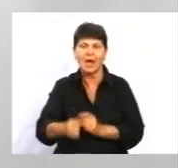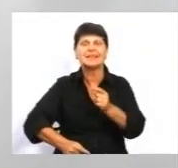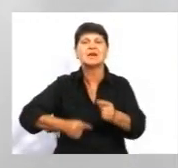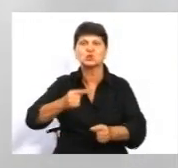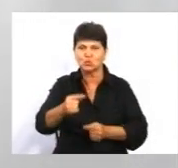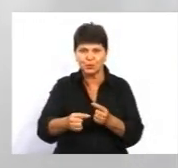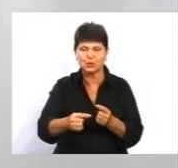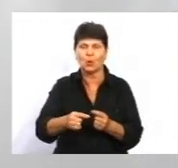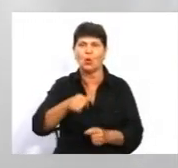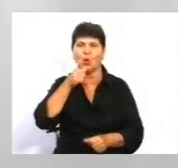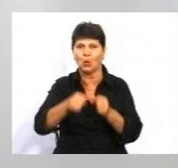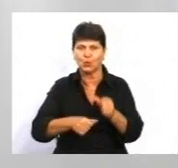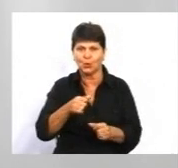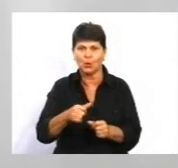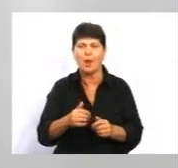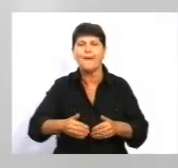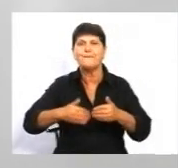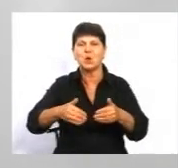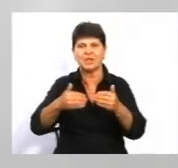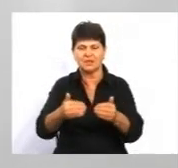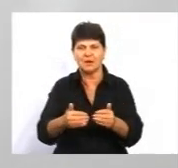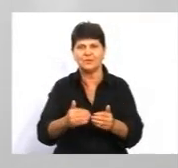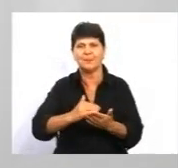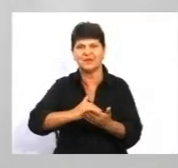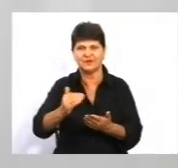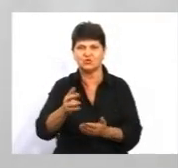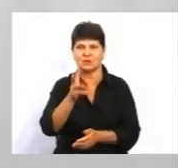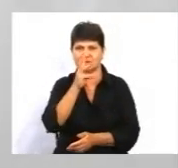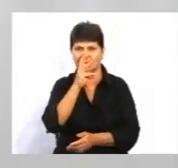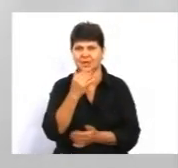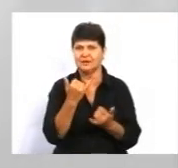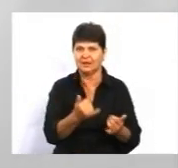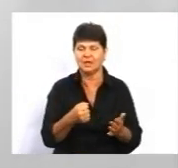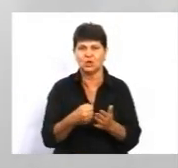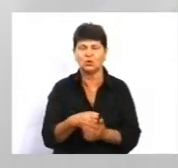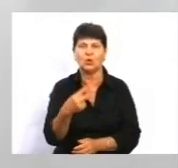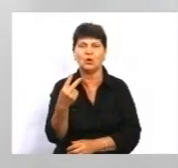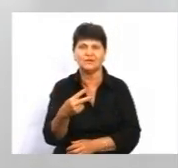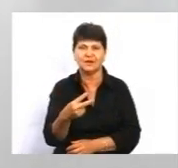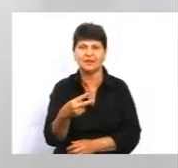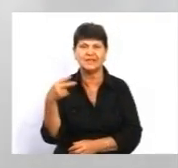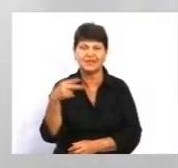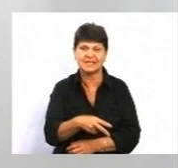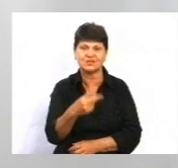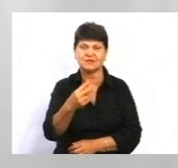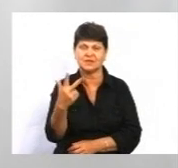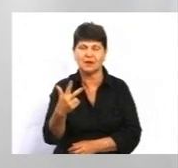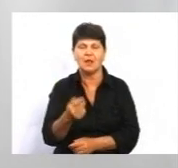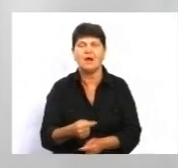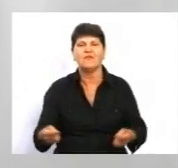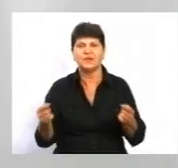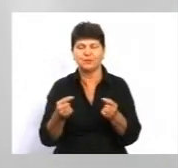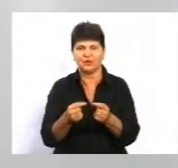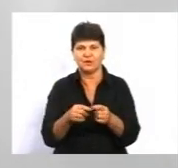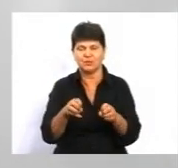року. Також поетапне продовження підвищення зарплати для них до 2023. Відповідну постанову було прийнято 10